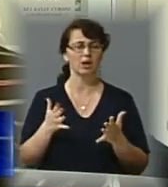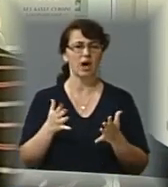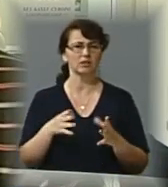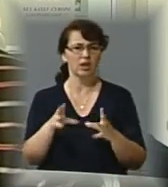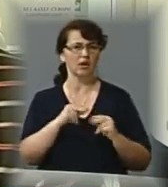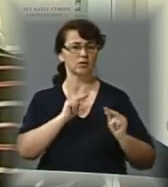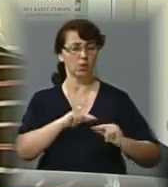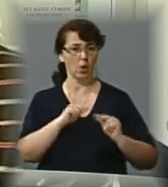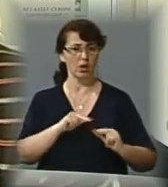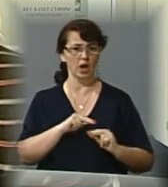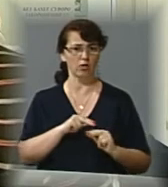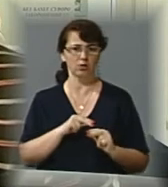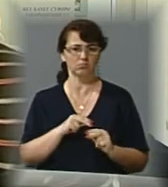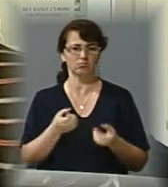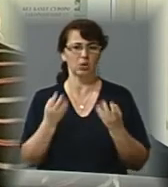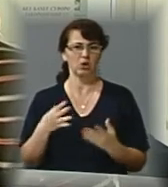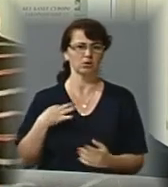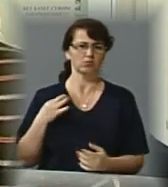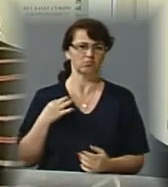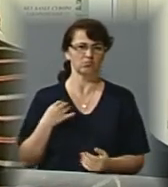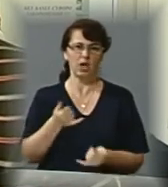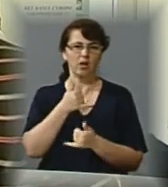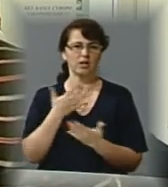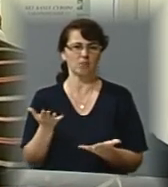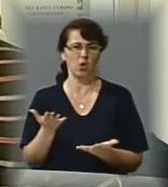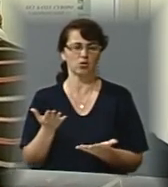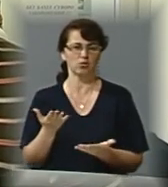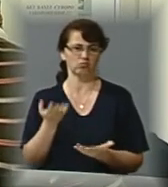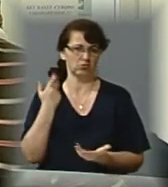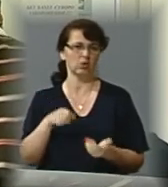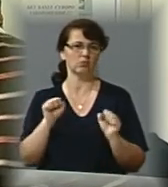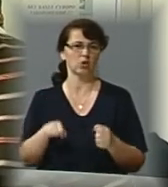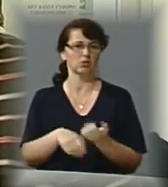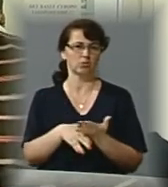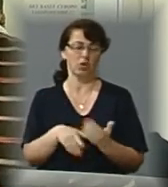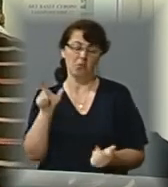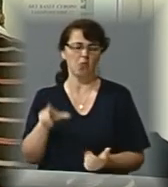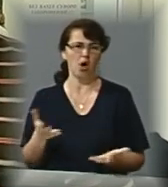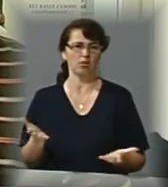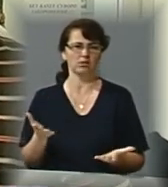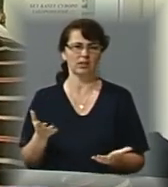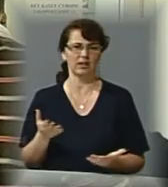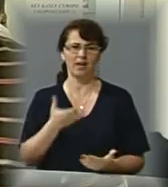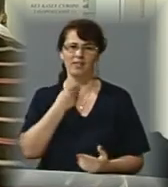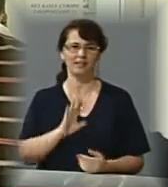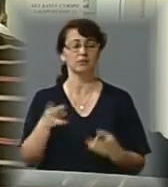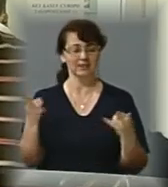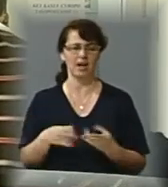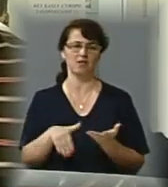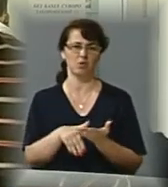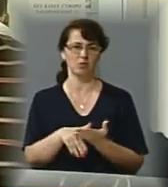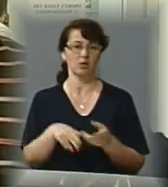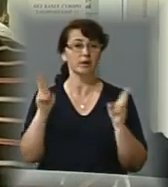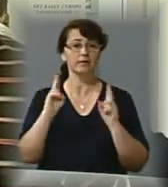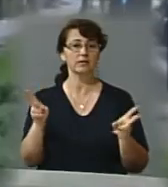Просто осторонь стояти, коли можеш помогти якось. І по-людськи не гарно, взагалі. Треба помогти. Не знати, що